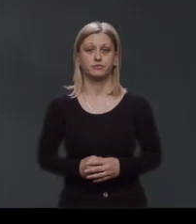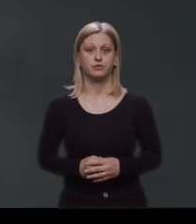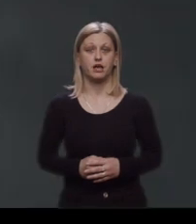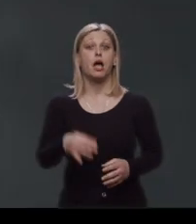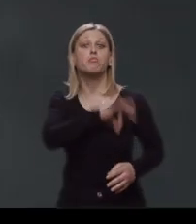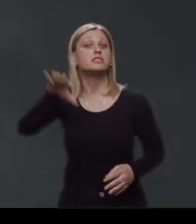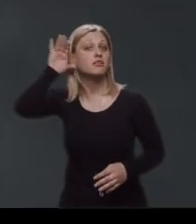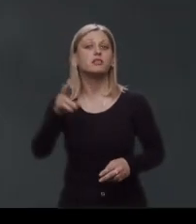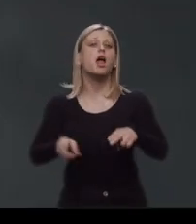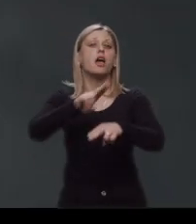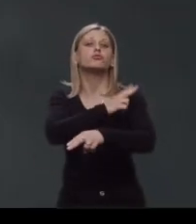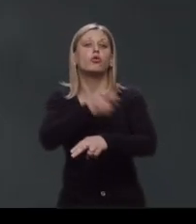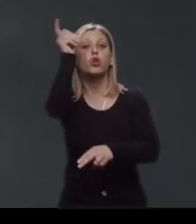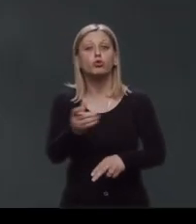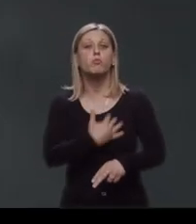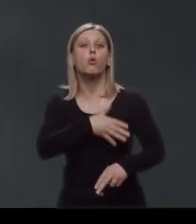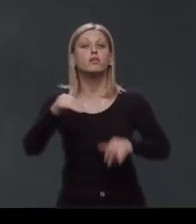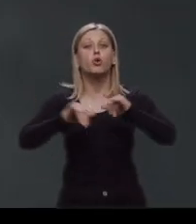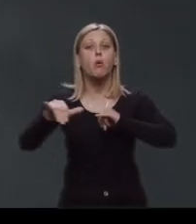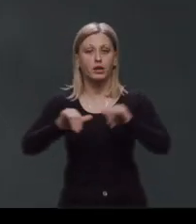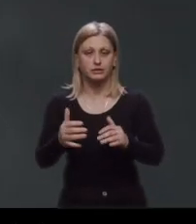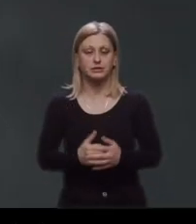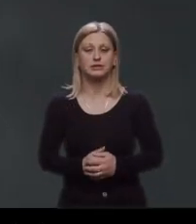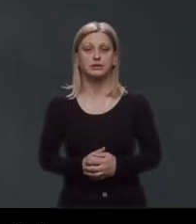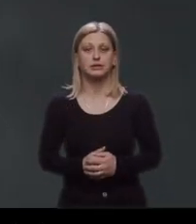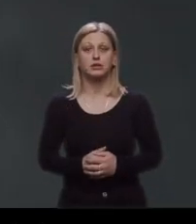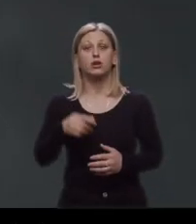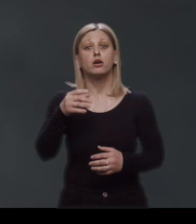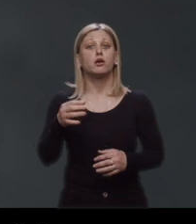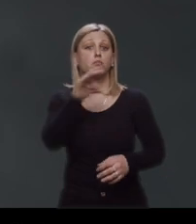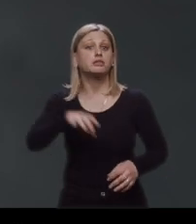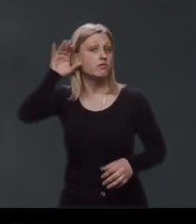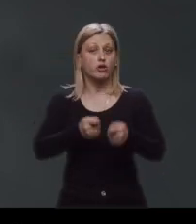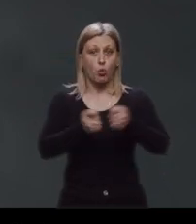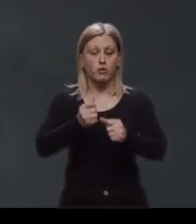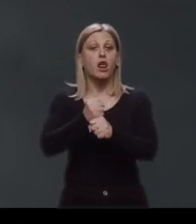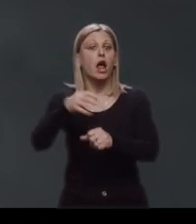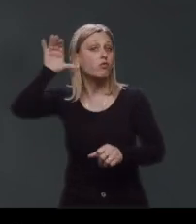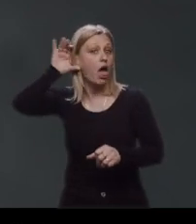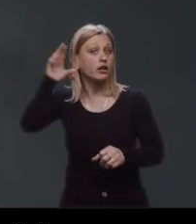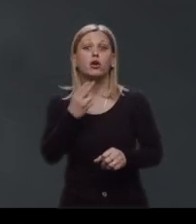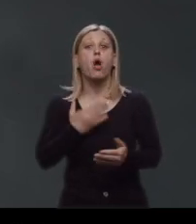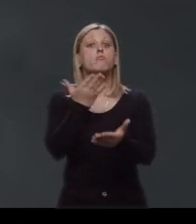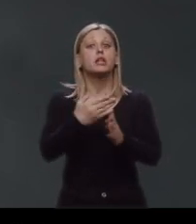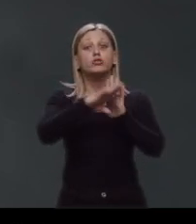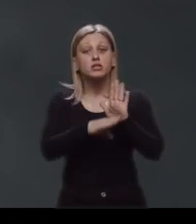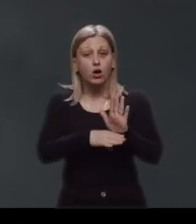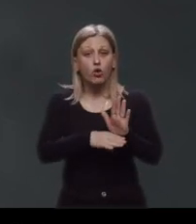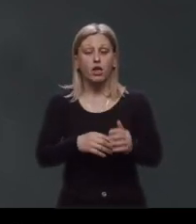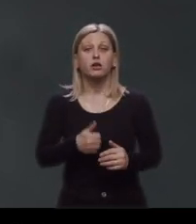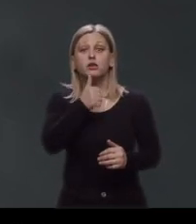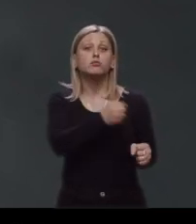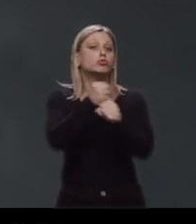Premijer je najmodna ožuba u kravačkoj politici, jer upravlja radom vlade, koja predlače